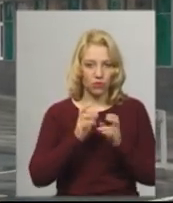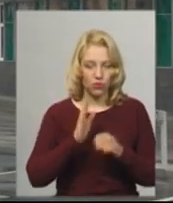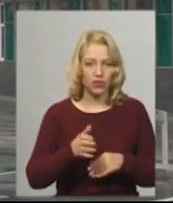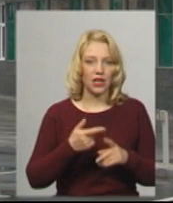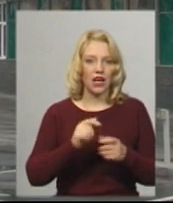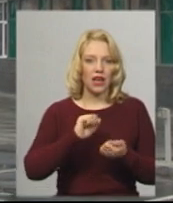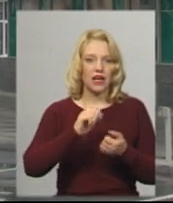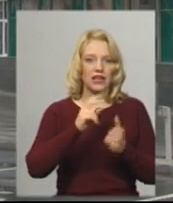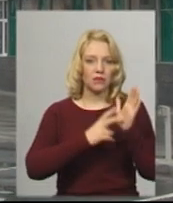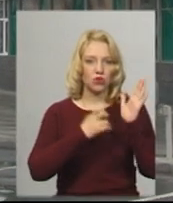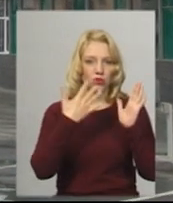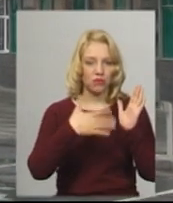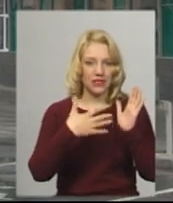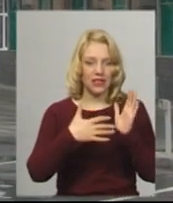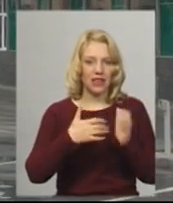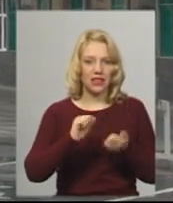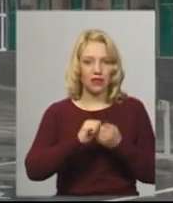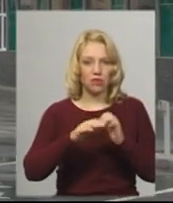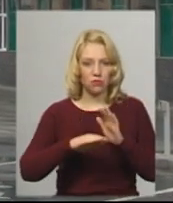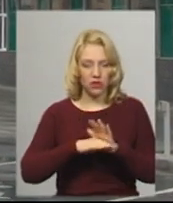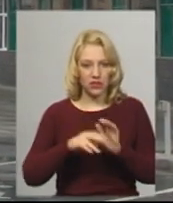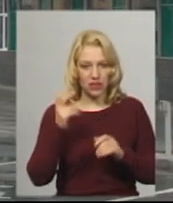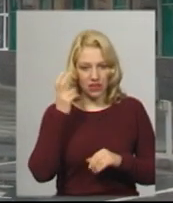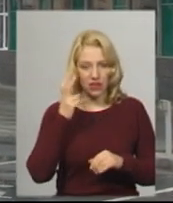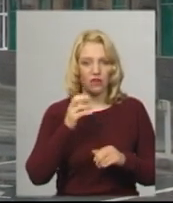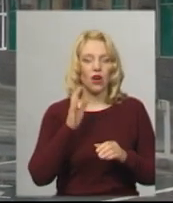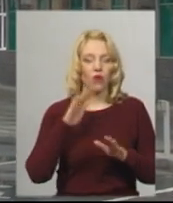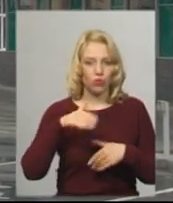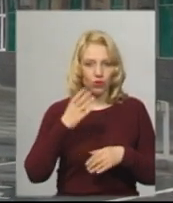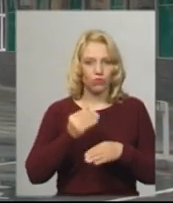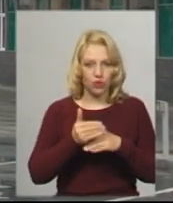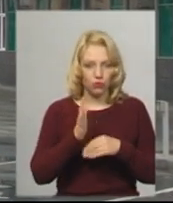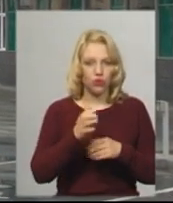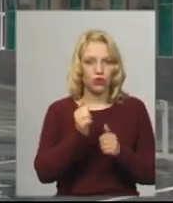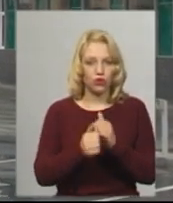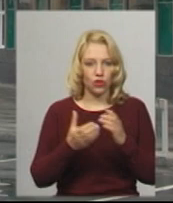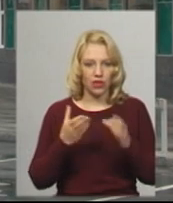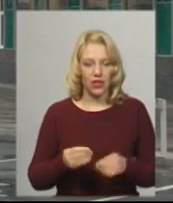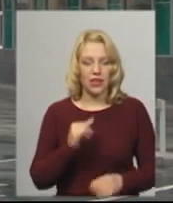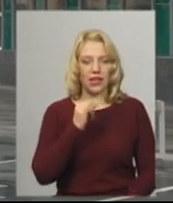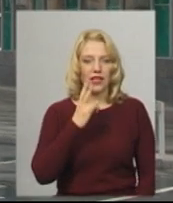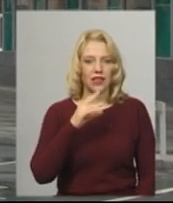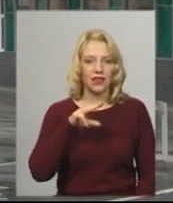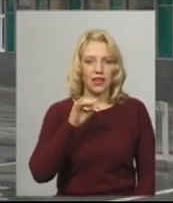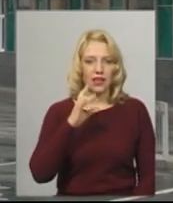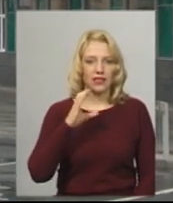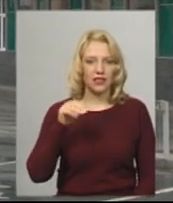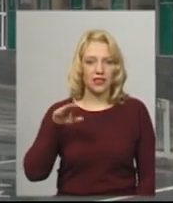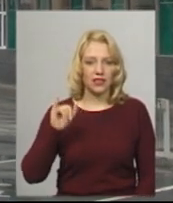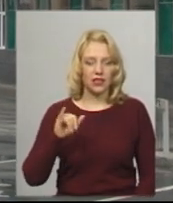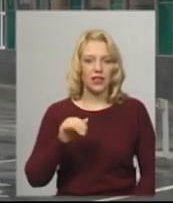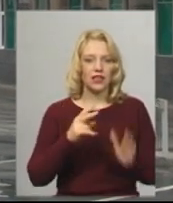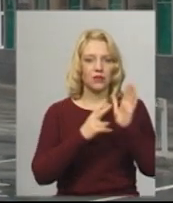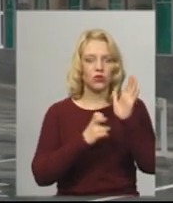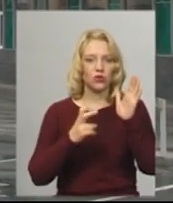«Кам'янець-Подільський Київ». Це вони потяги будуть курсувати щоденно. І плюс в буде курсувати поїзд «Інтерсіті» 747 «Київ